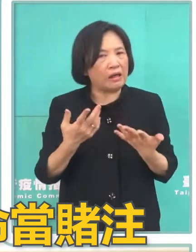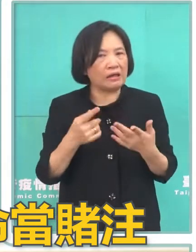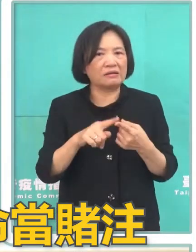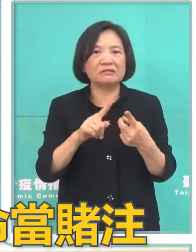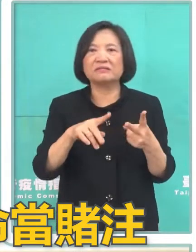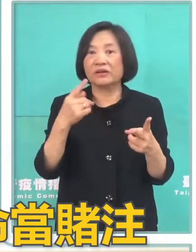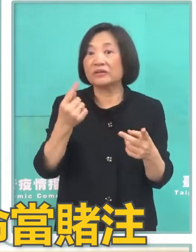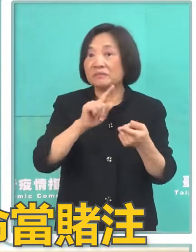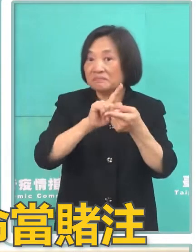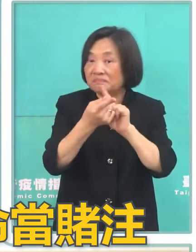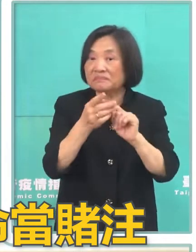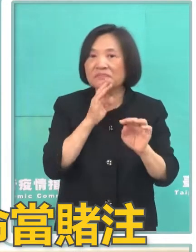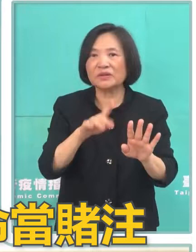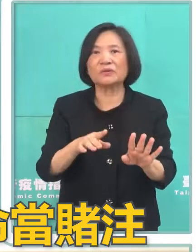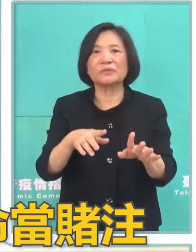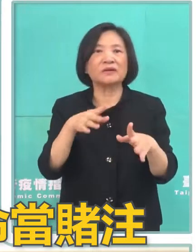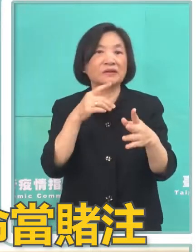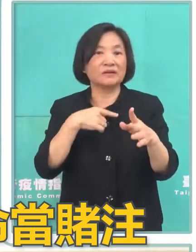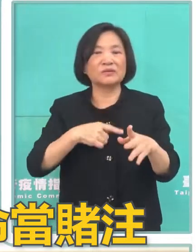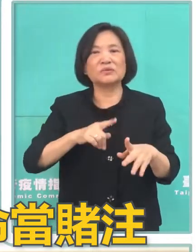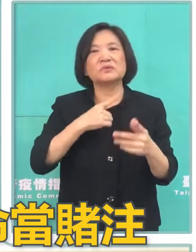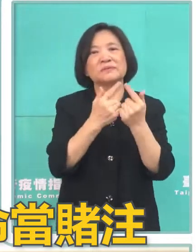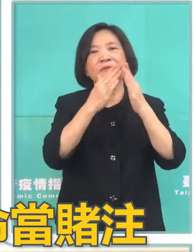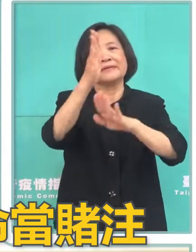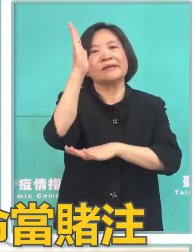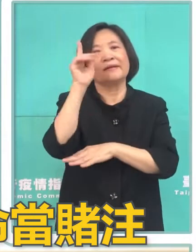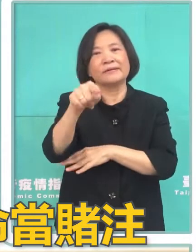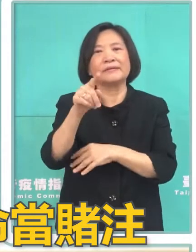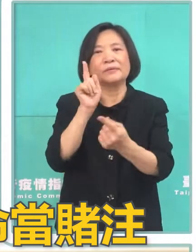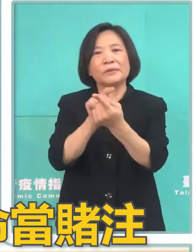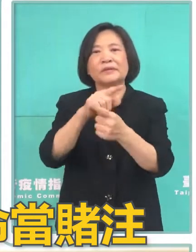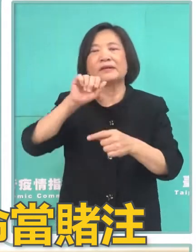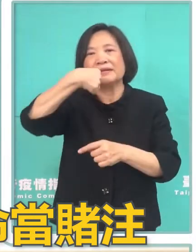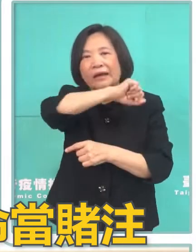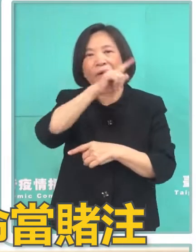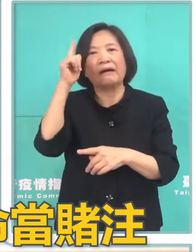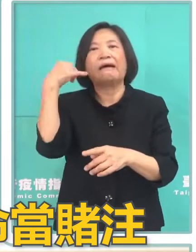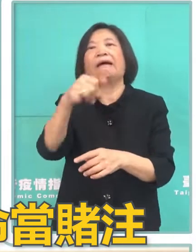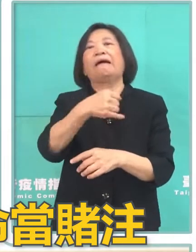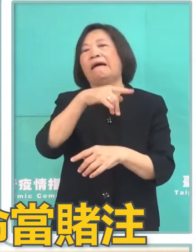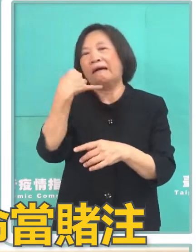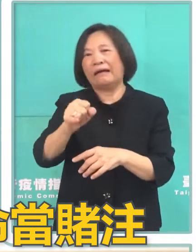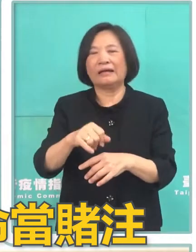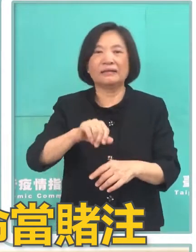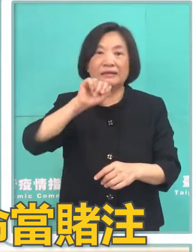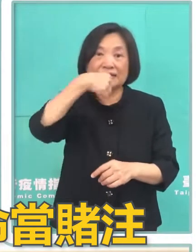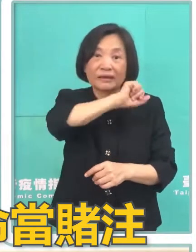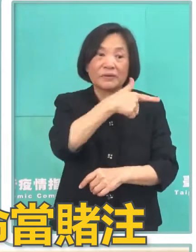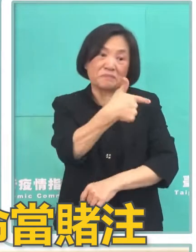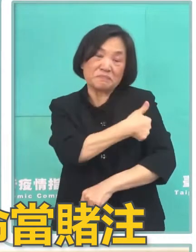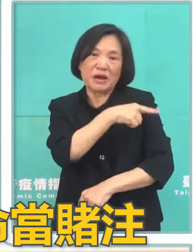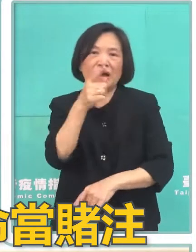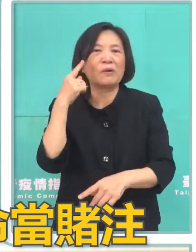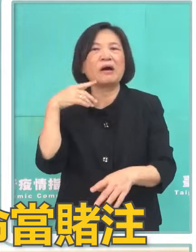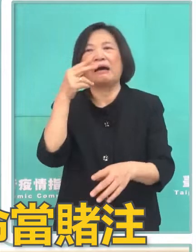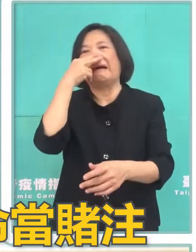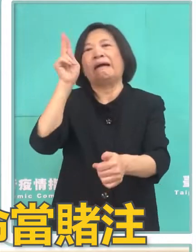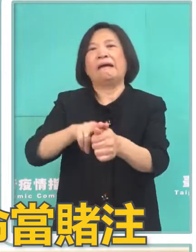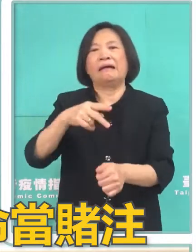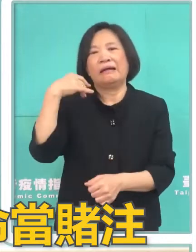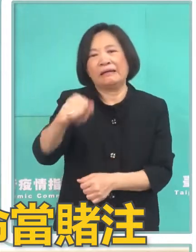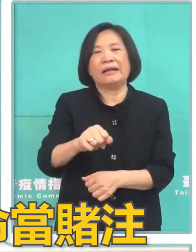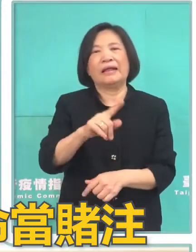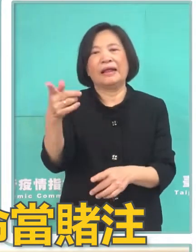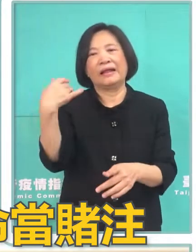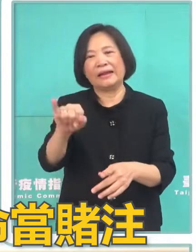塑造說我們暢衰台灣我們反對這個國產的生技產業國家的台灣的生技產業